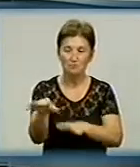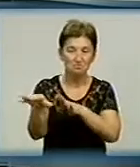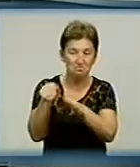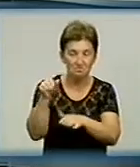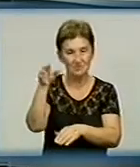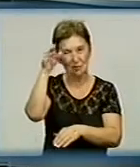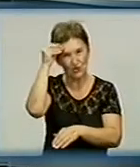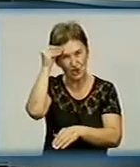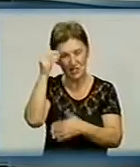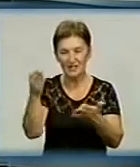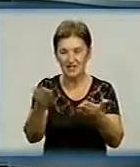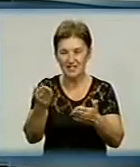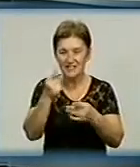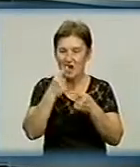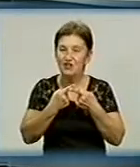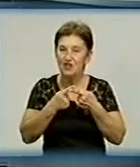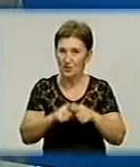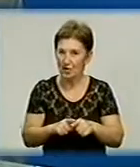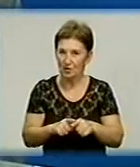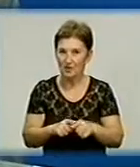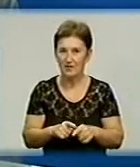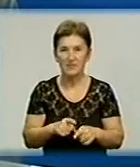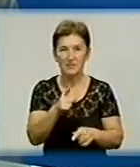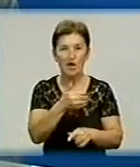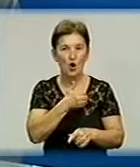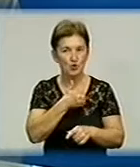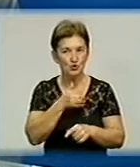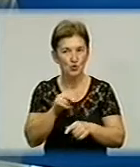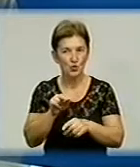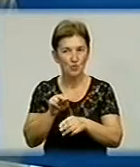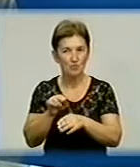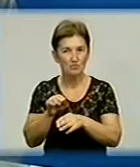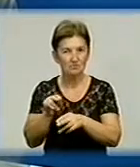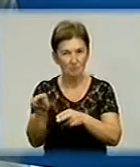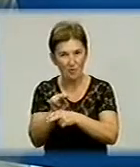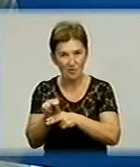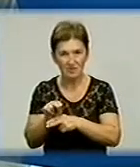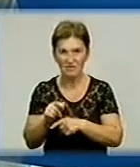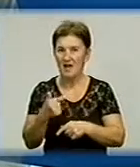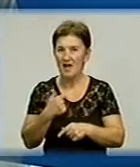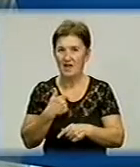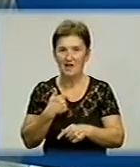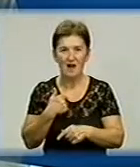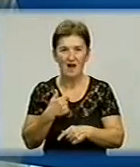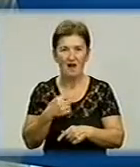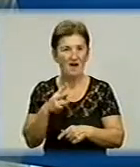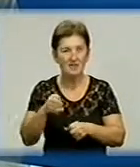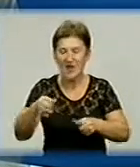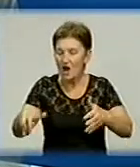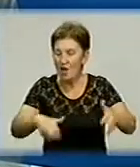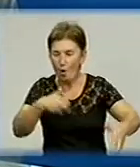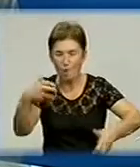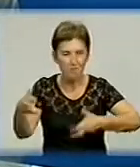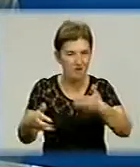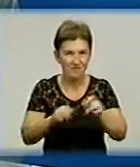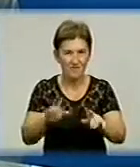технології від ваших колег? Хочу відразу, вибачте, вас поправити. Знову ж таки, я не копаю Небелівське поселення «Гігант»,